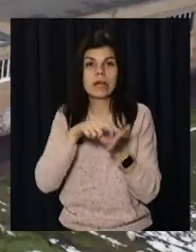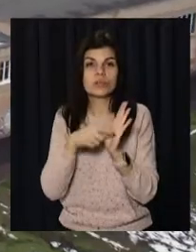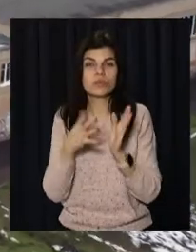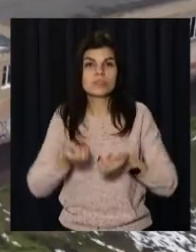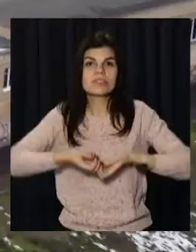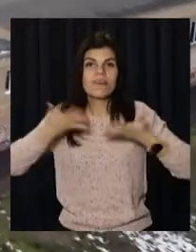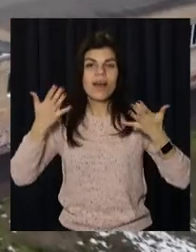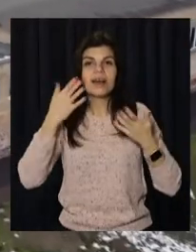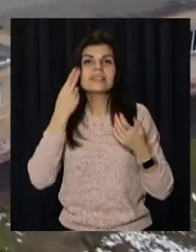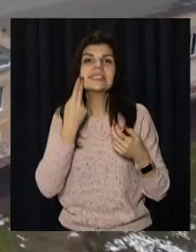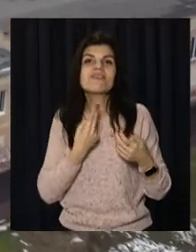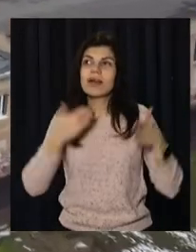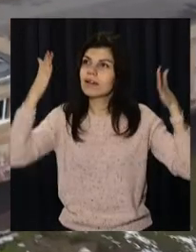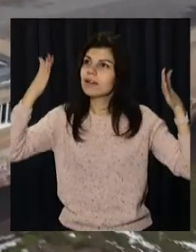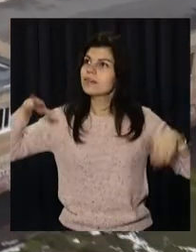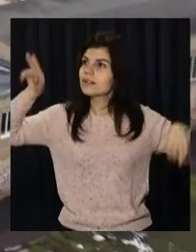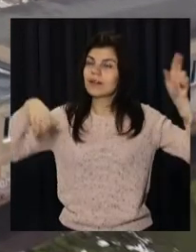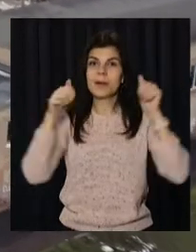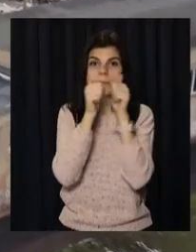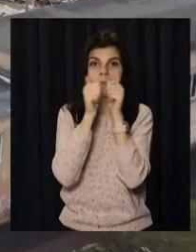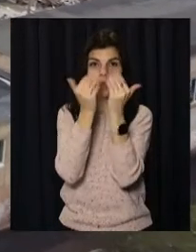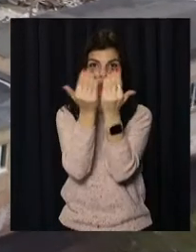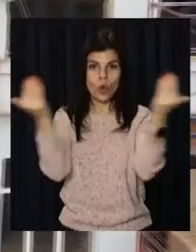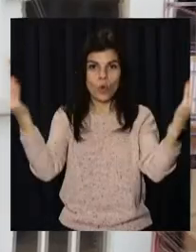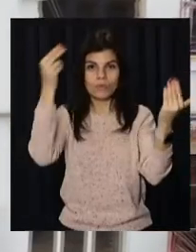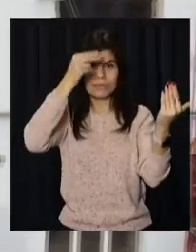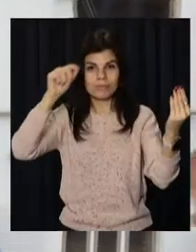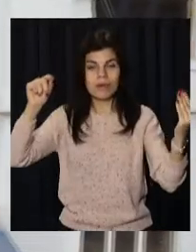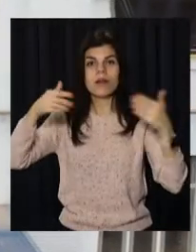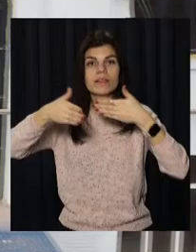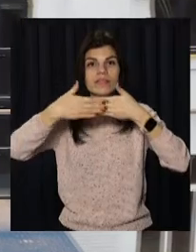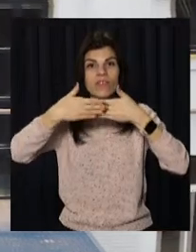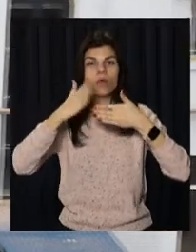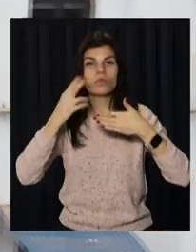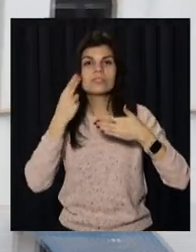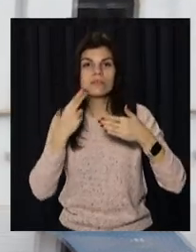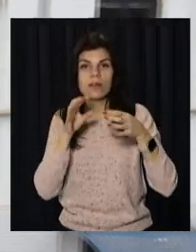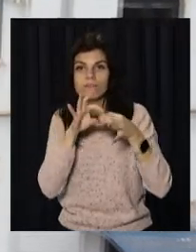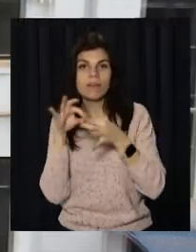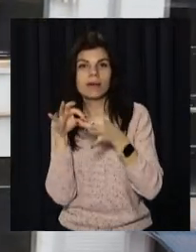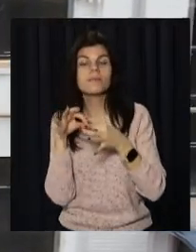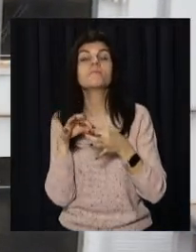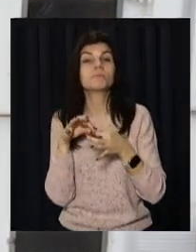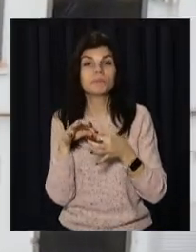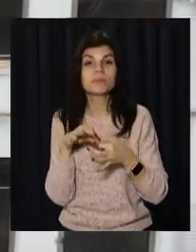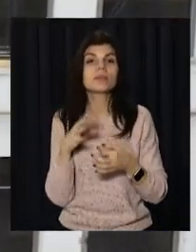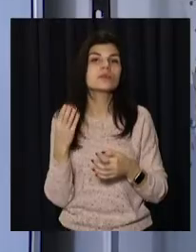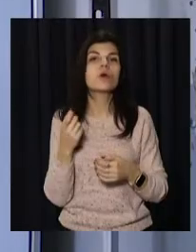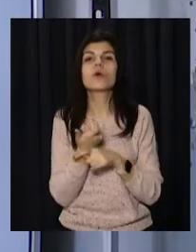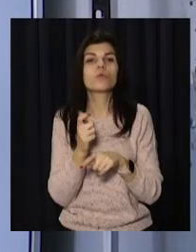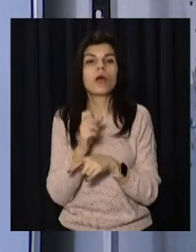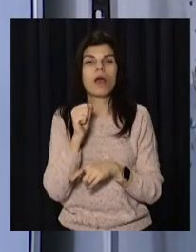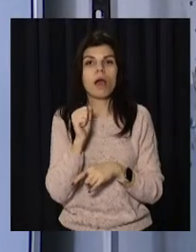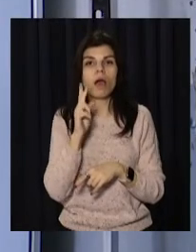світлими з кольоровою стіною біля дошки, двері кабінетів будуть розфарбовані в тон. Родзинкою ліцею стане простора